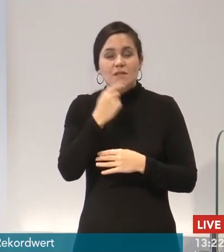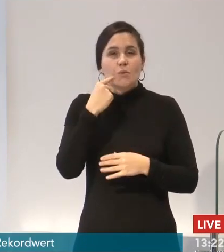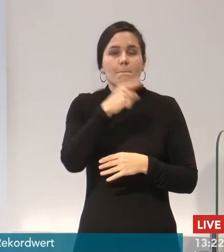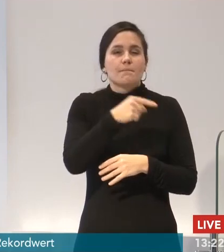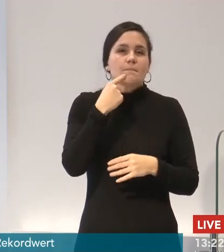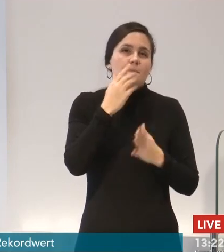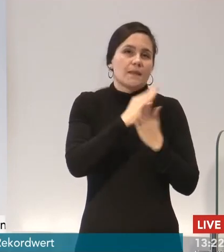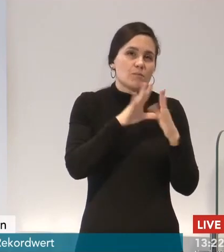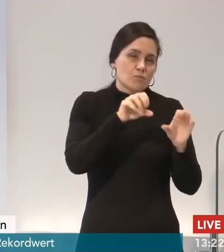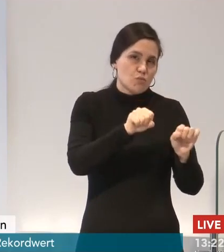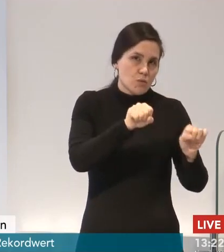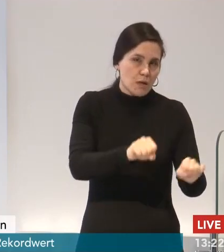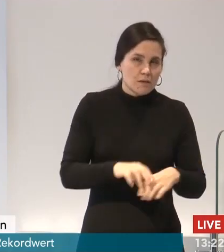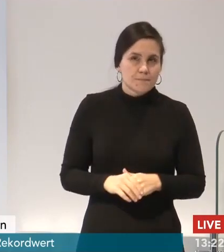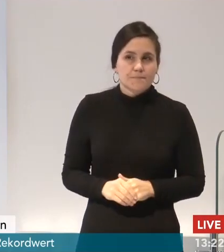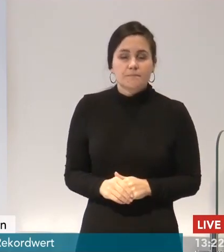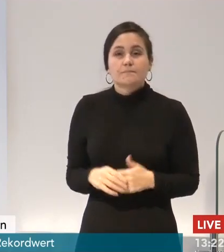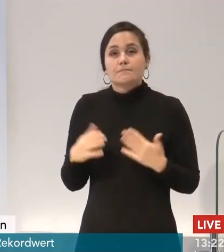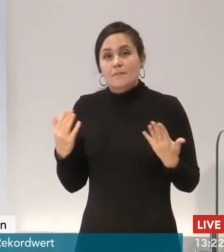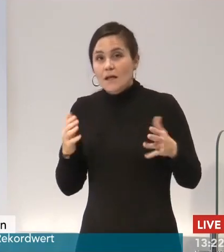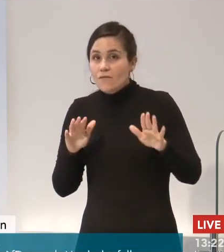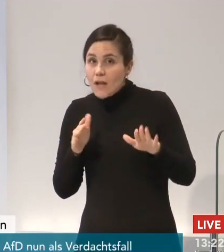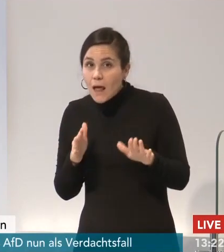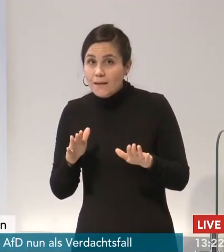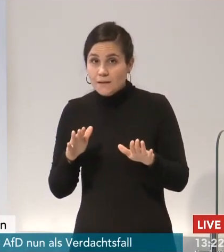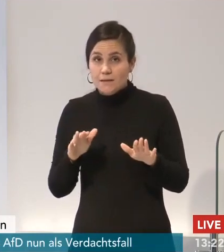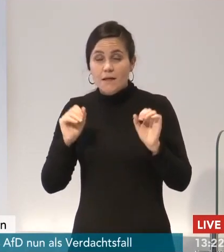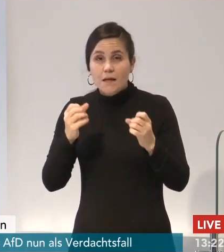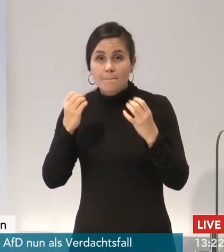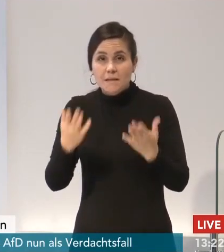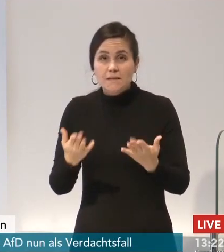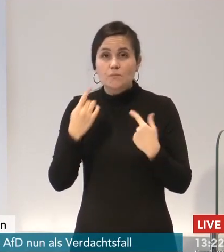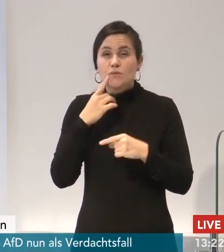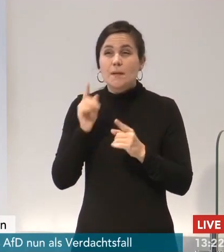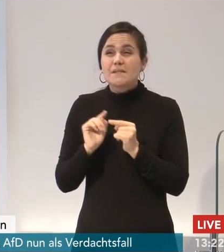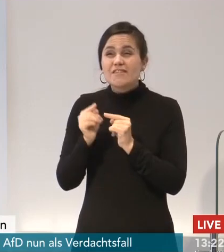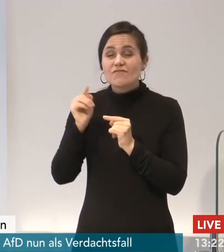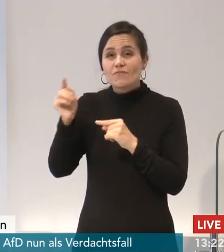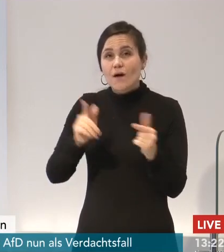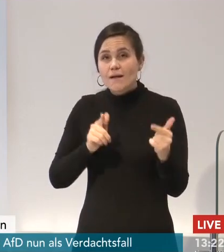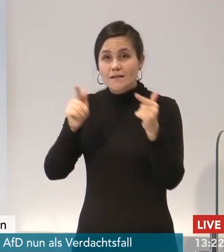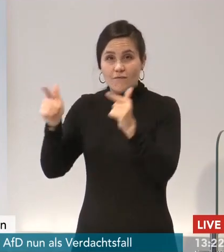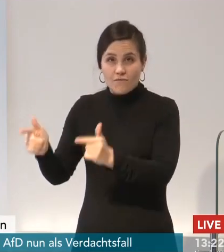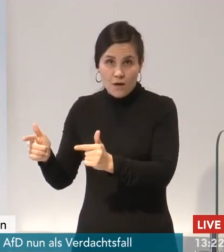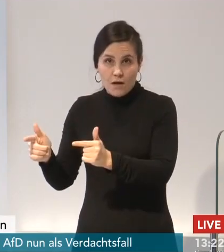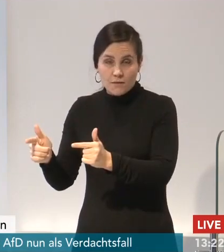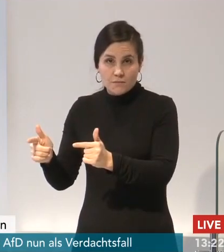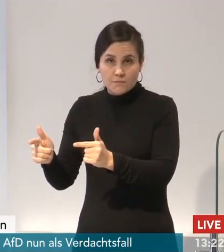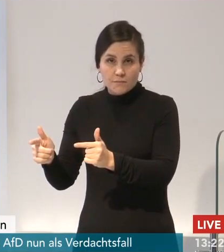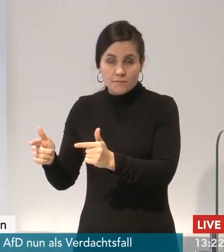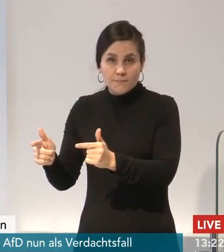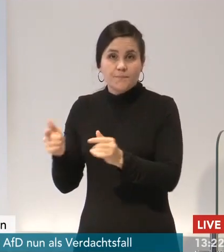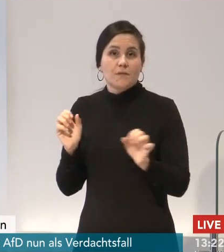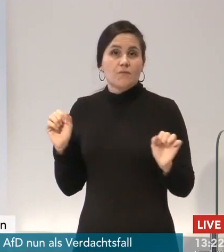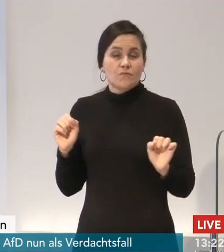will ich hier sagen, auch bedeuten, dass ein längerer Weg und eine längere Anfahrt in Kauf genommen werden muss, weil ein Impfzentrum